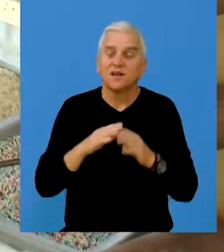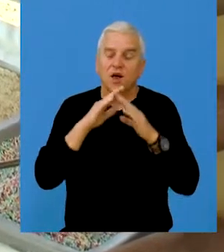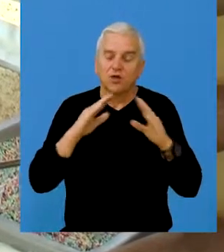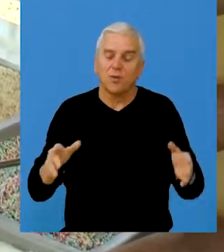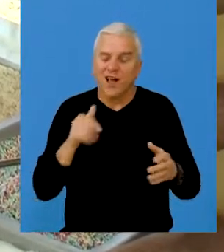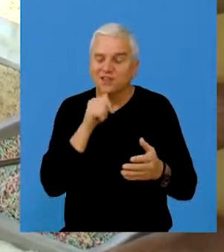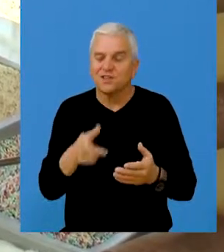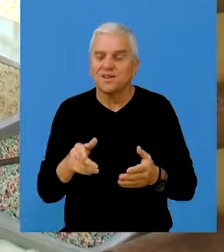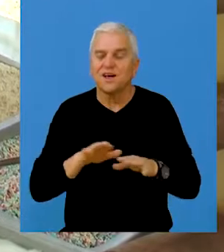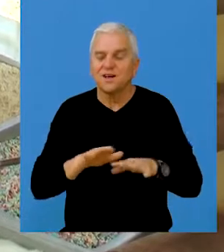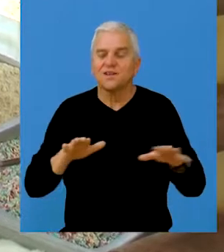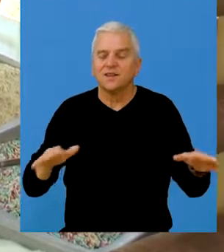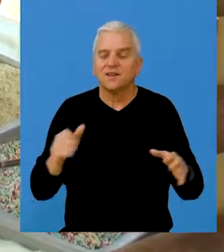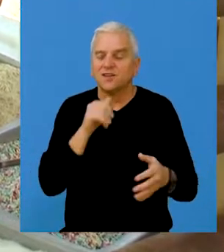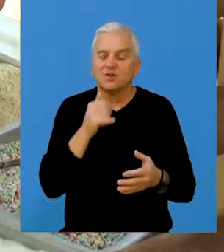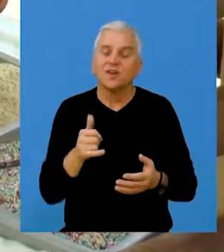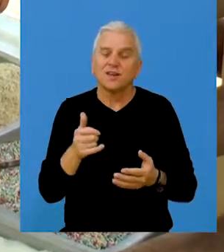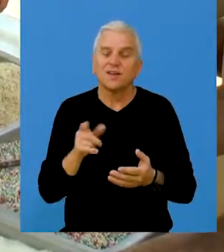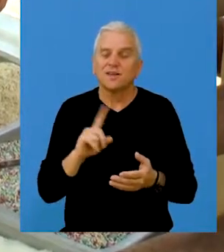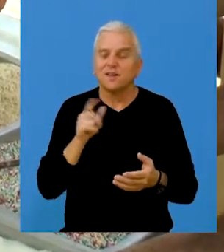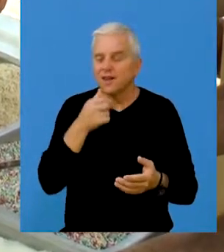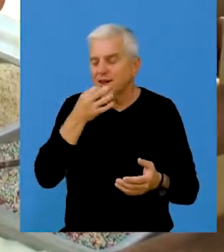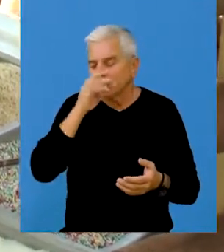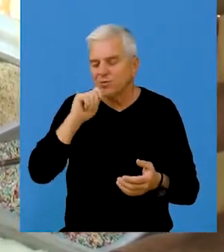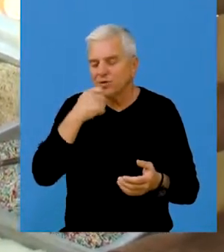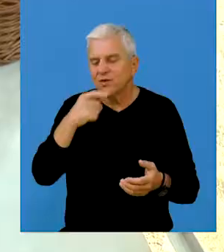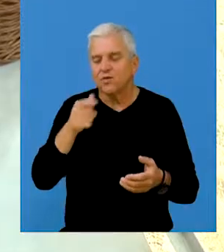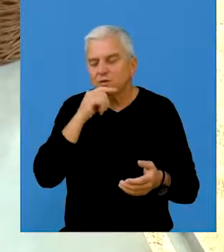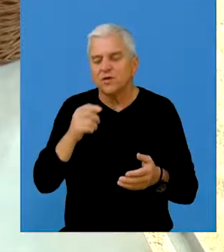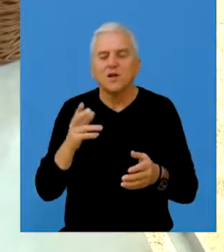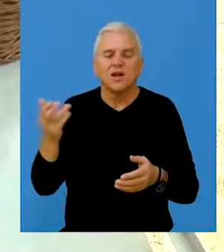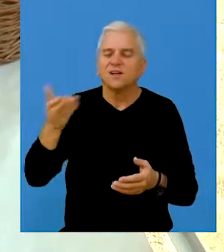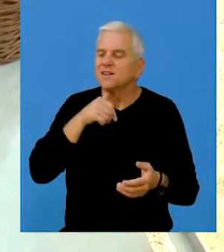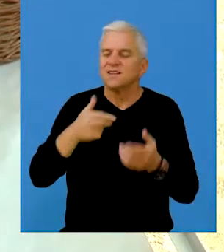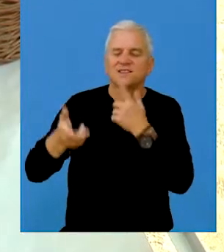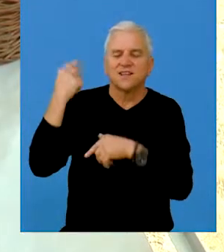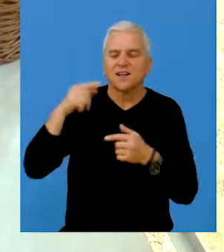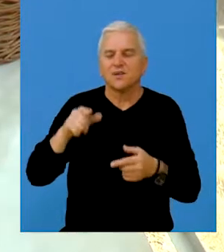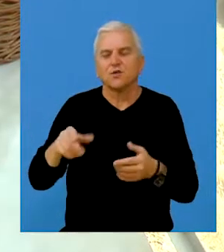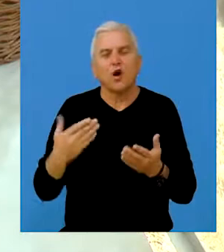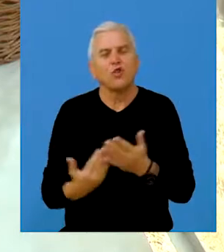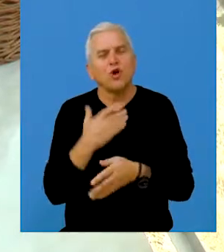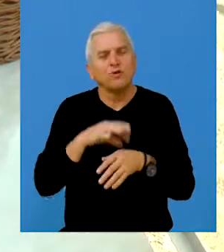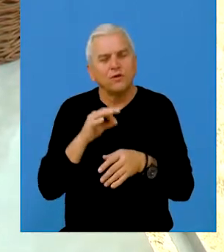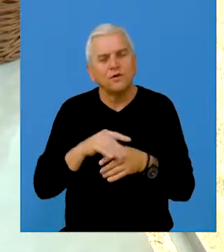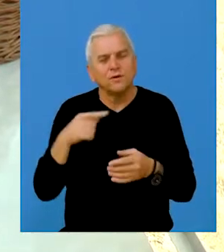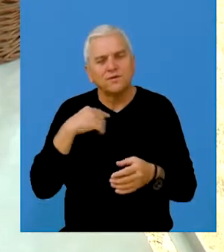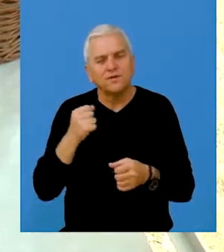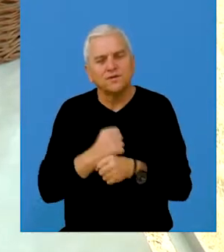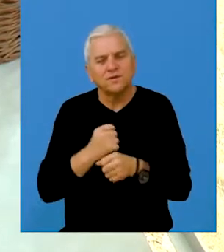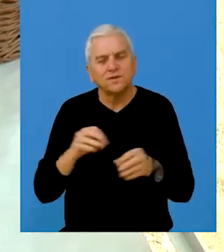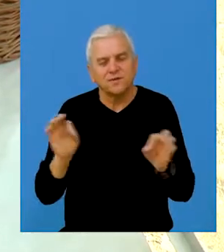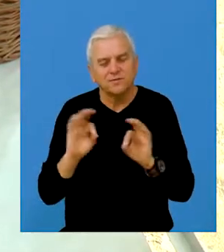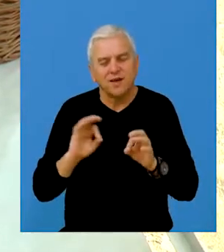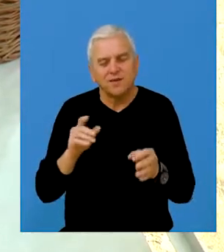domaćinski. Testo je, nije recept koji se pravi od davnina, znači to je onako